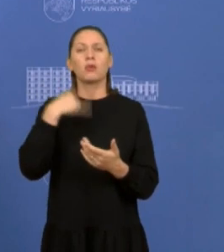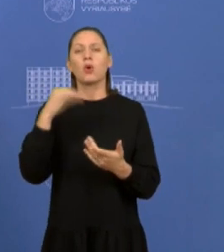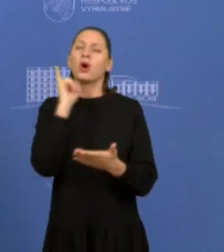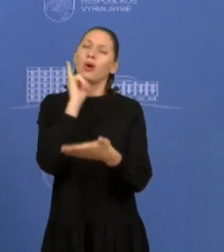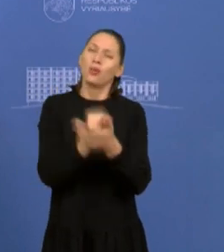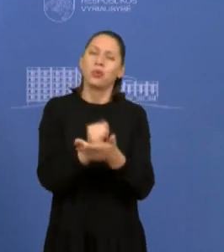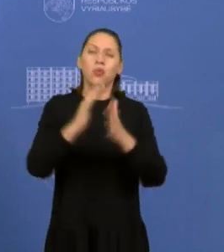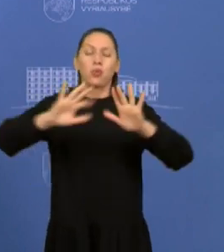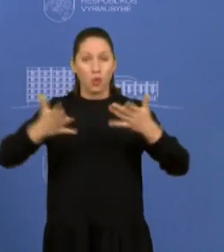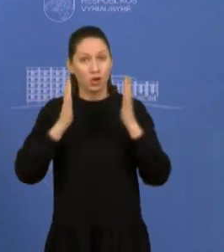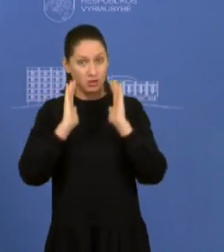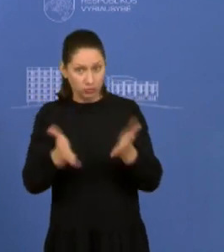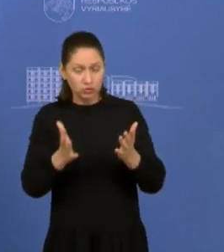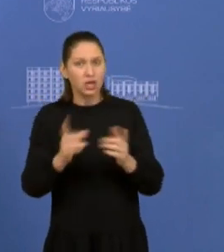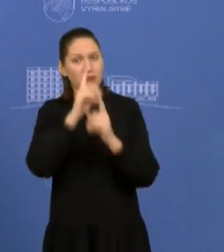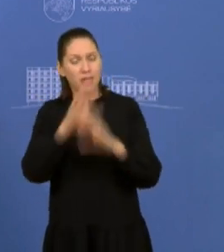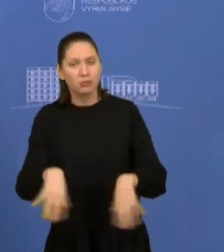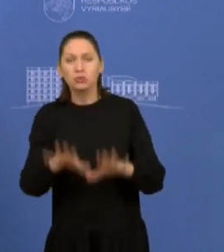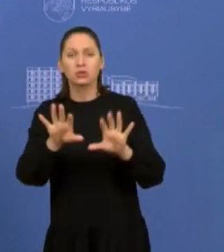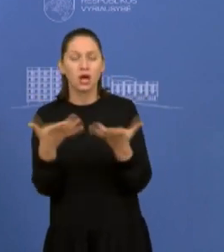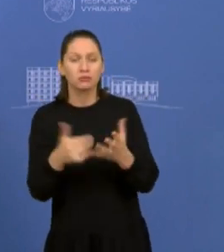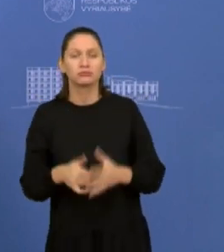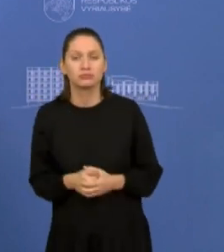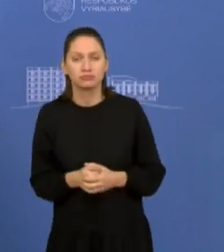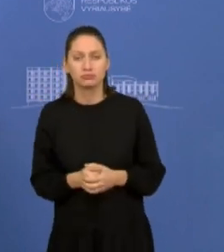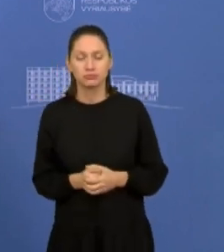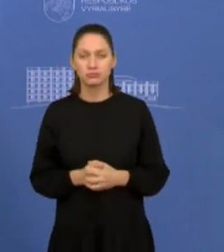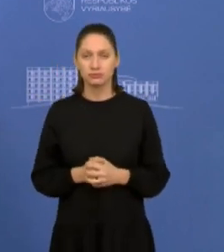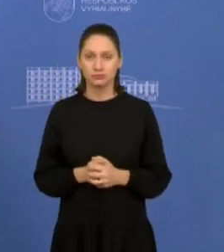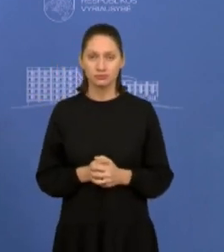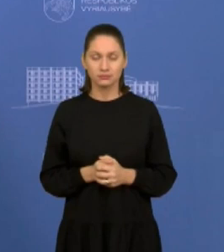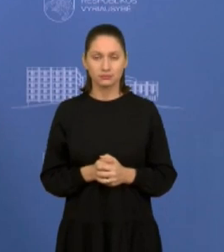lengvatų taikyti plačiau, ar tai bus apsižvelgiam?